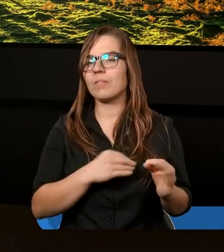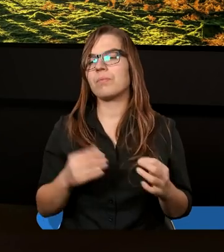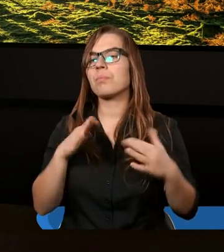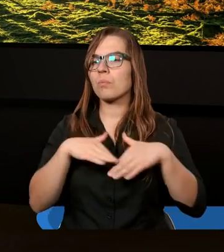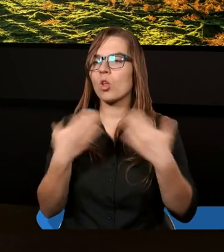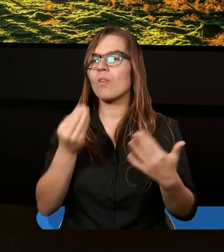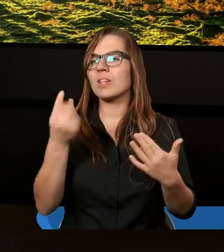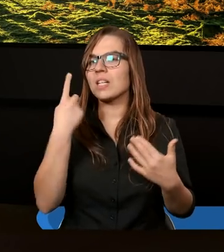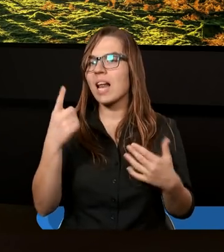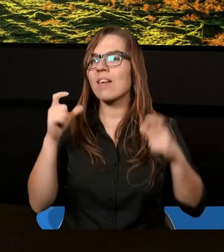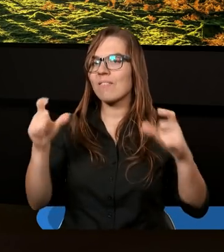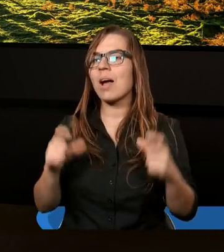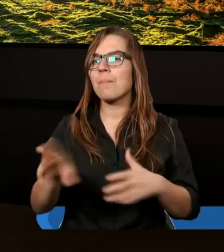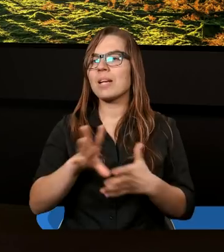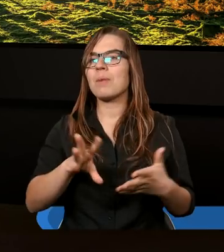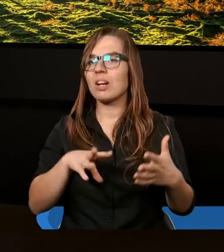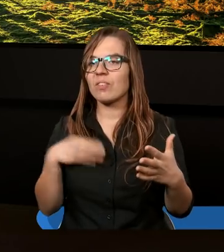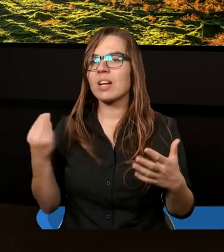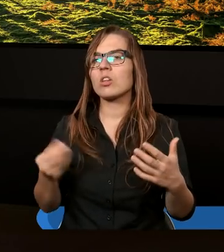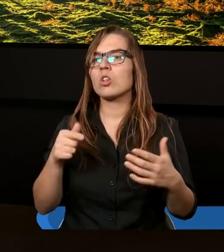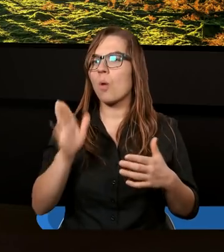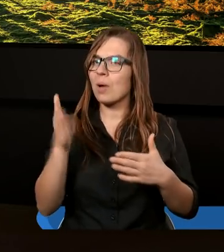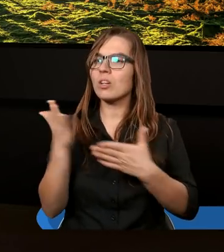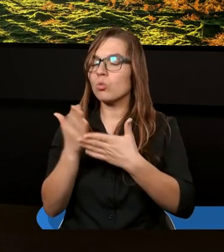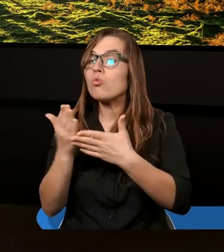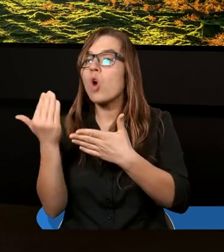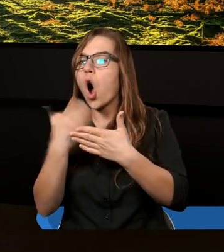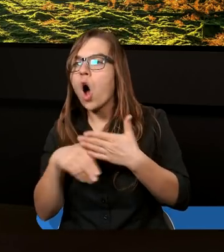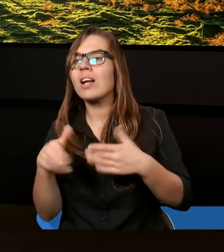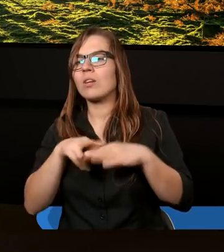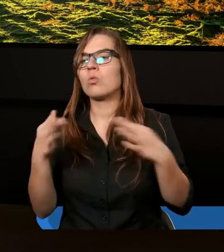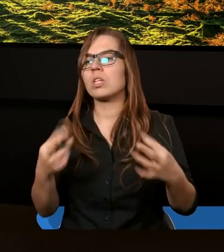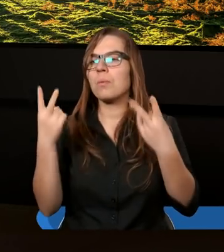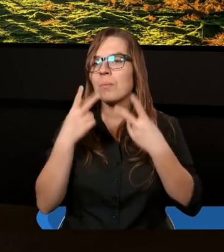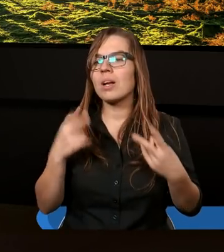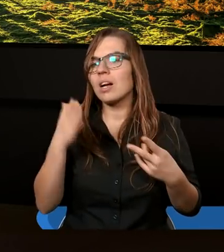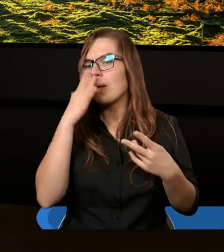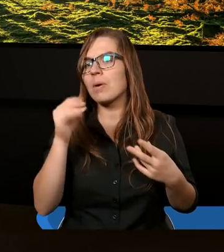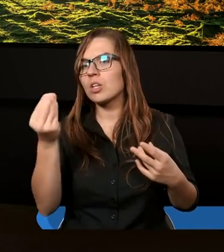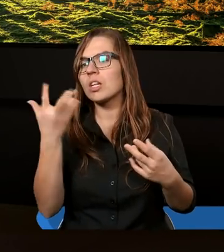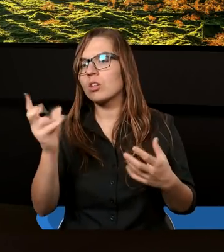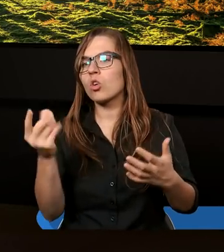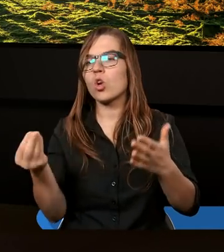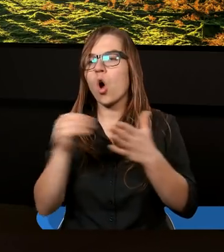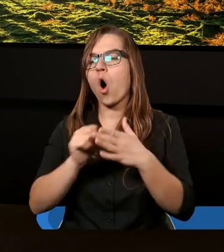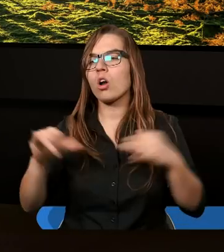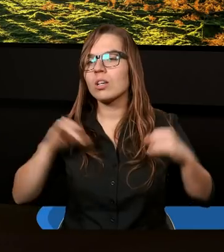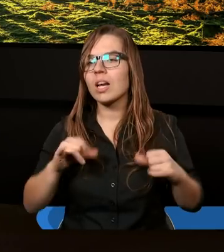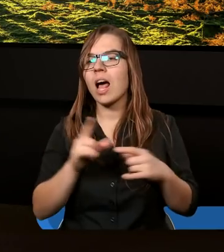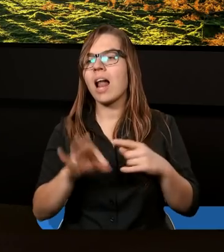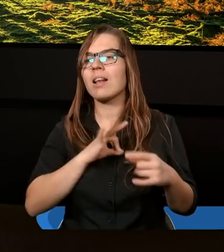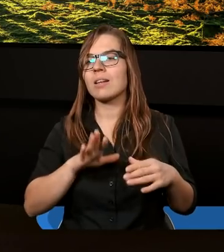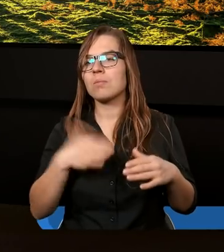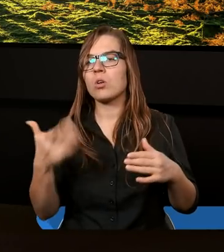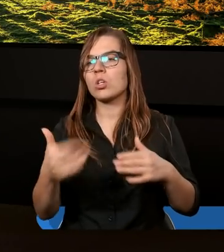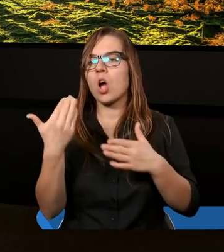Otwórzmy jeszcze jeden fragment Pisma Świętego. To będzie ostatni już, który dzisiaj przeczytamy. Chyba, że wy jeszcze coś od siebie dorzucicie, ale z